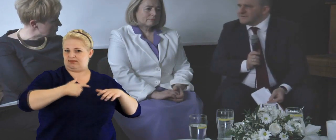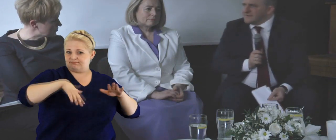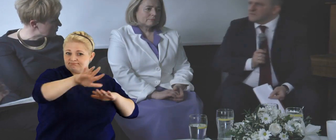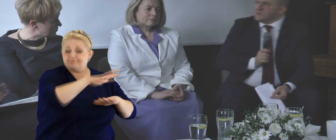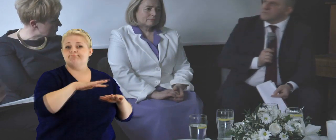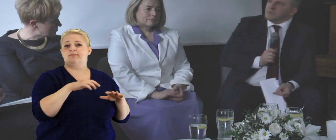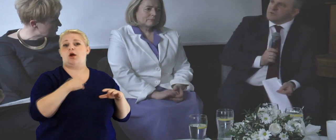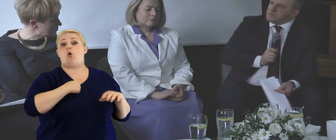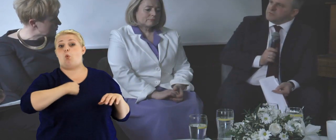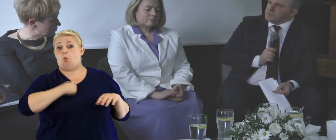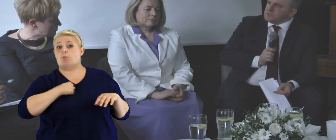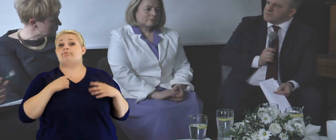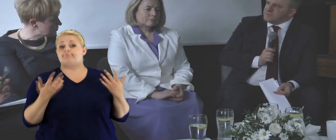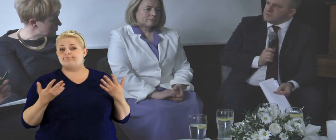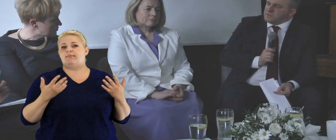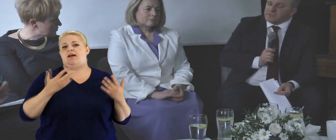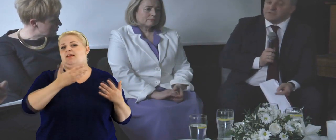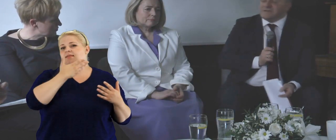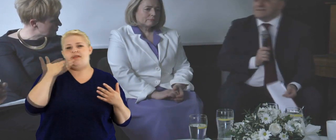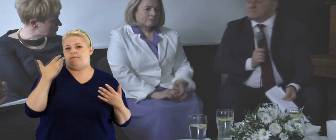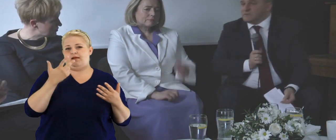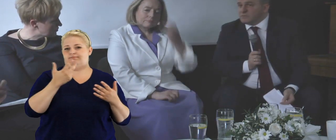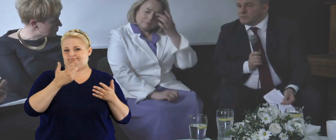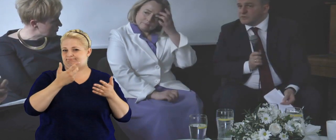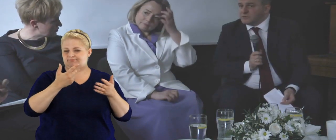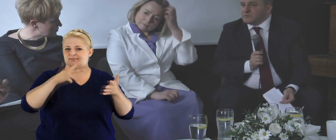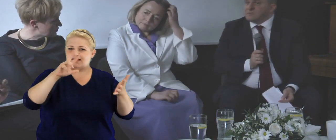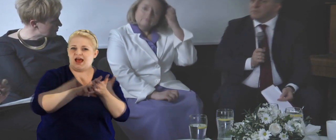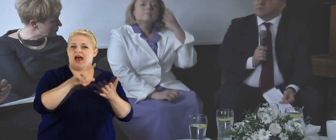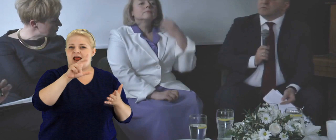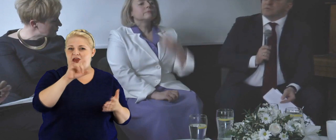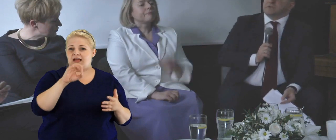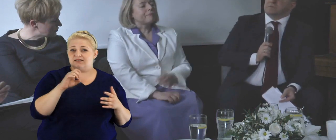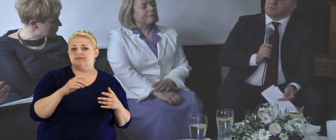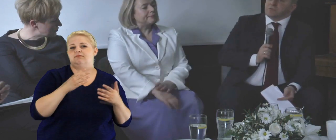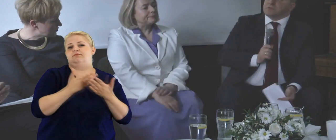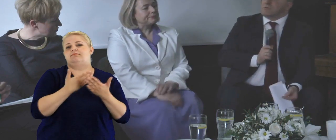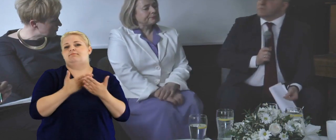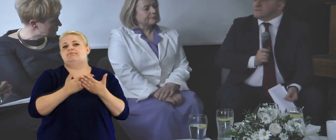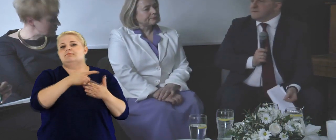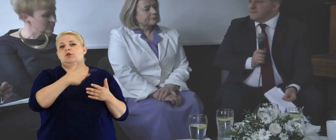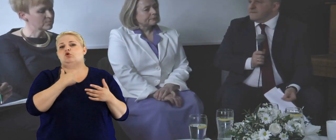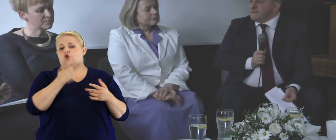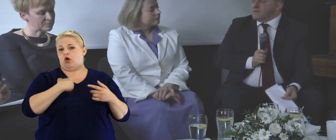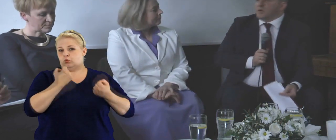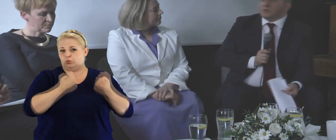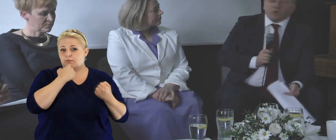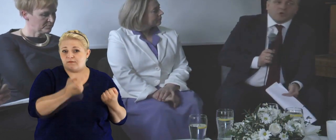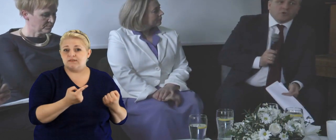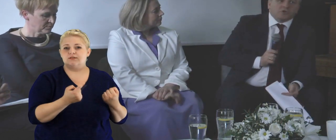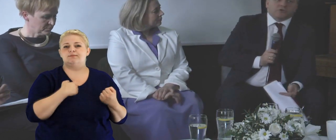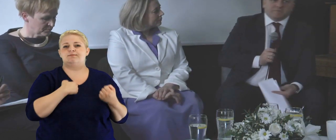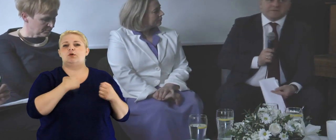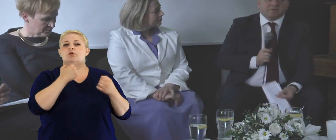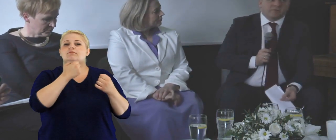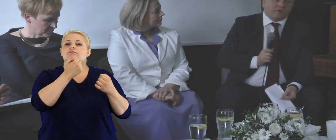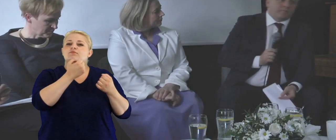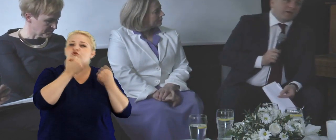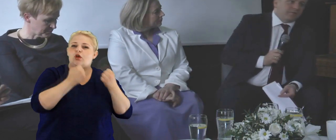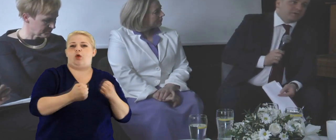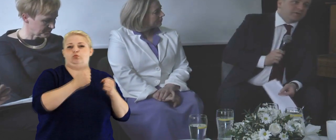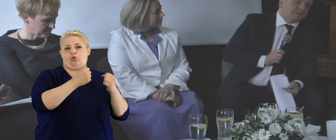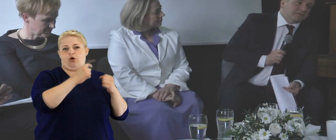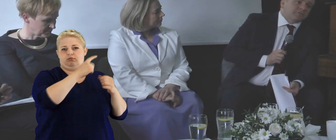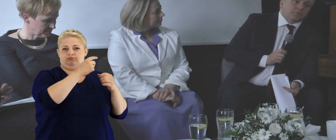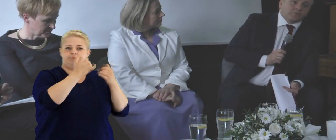chodzi o legislacji, jeżeli w ogóle ktoś mnie do czegoś chce przekonać. Jest mi tym trudniej, bo tym trudniej jest mi odróżnić lobbystę od kogoś, kto spaceruje po